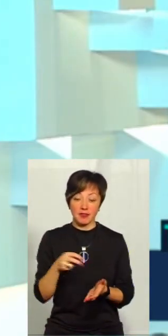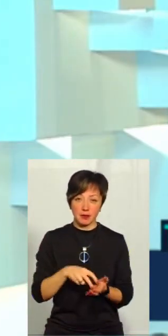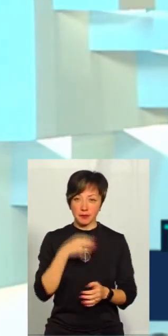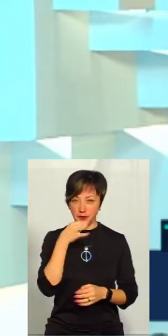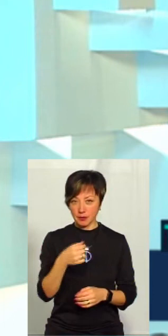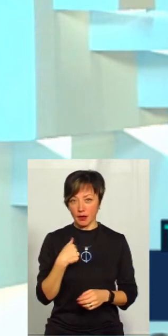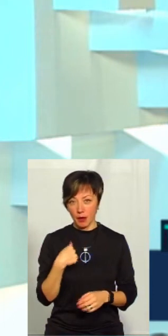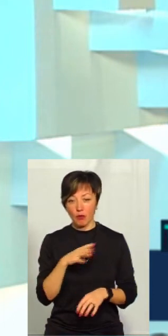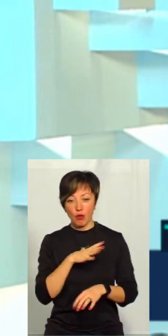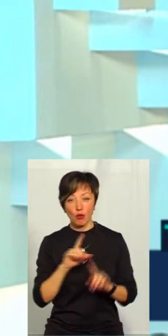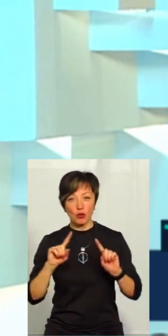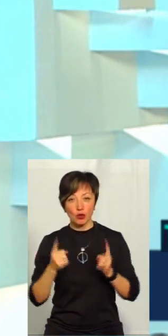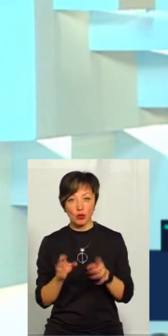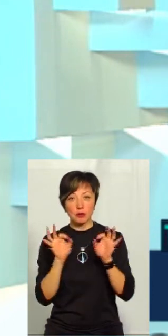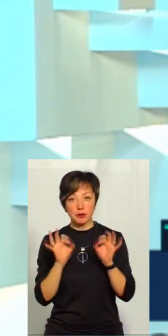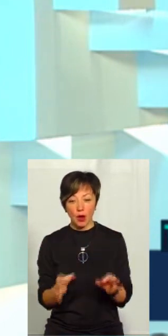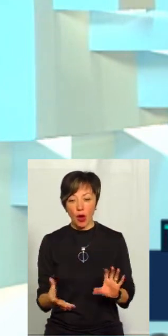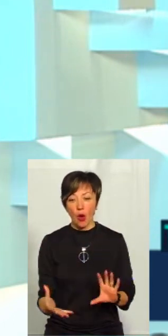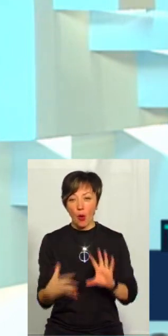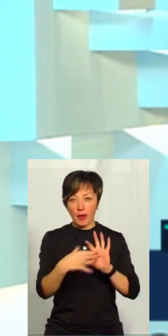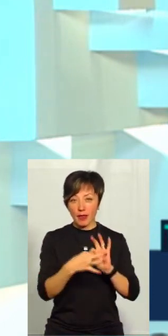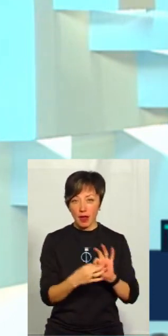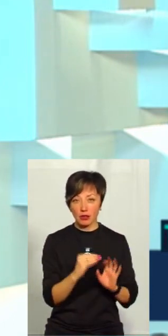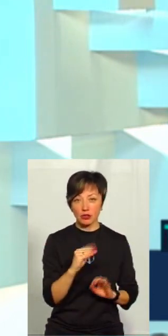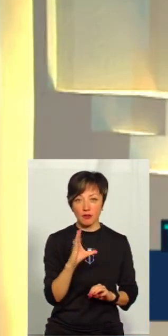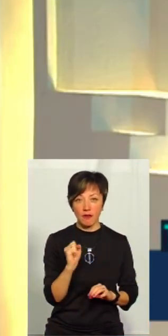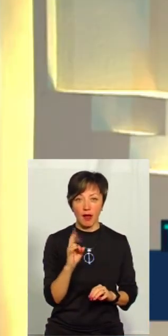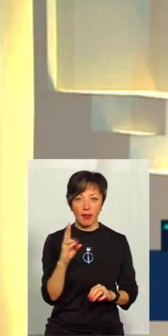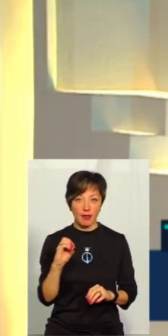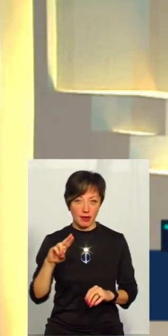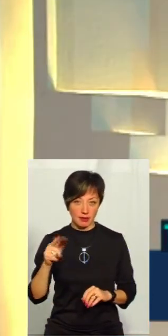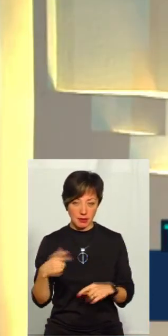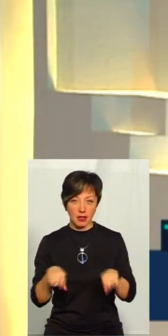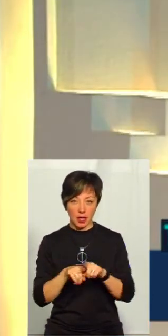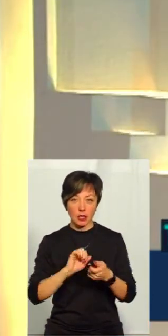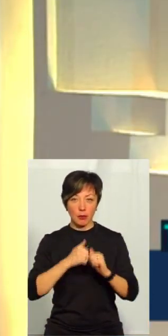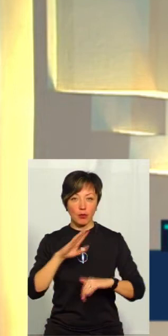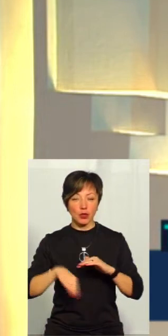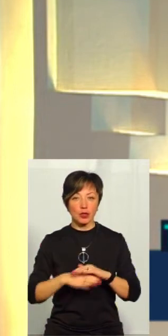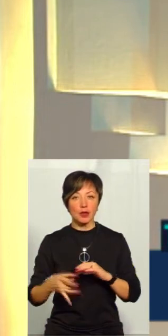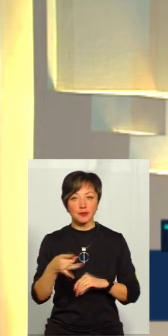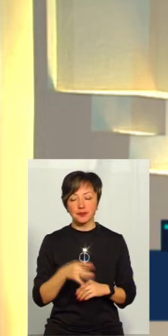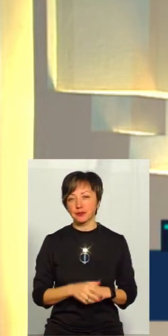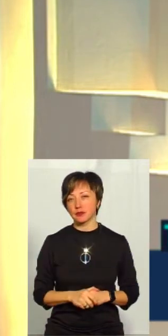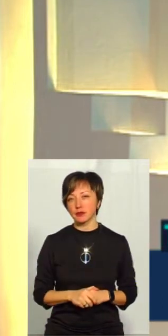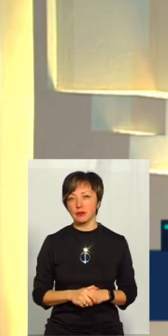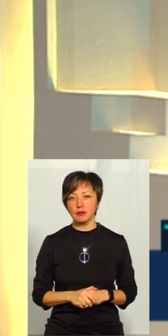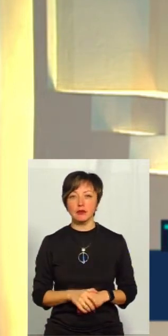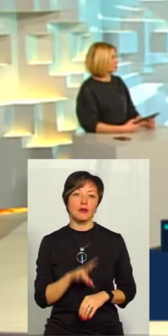і каже, що нам би було дуже доречно об'єднатися із Жванецькою ОТГ, теж Кам'янець-Подільського району. Ну,